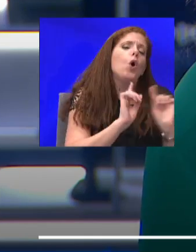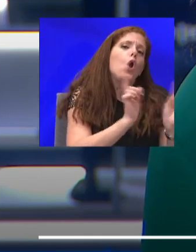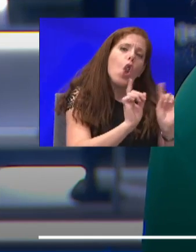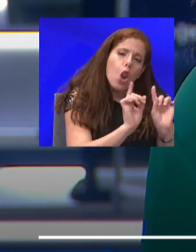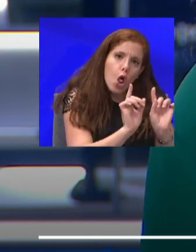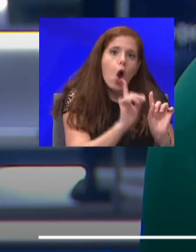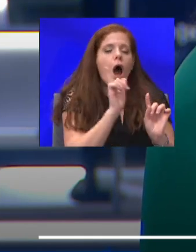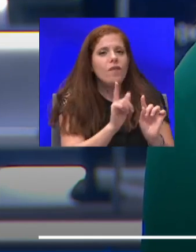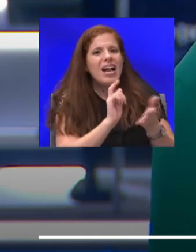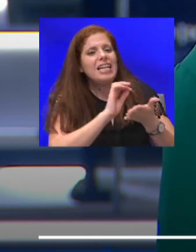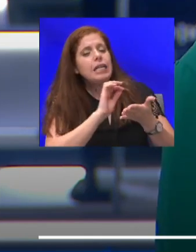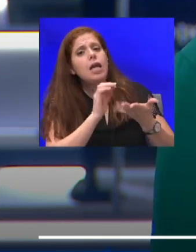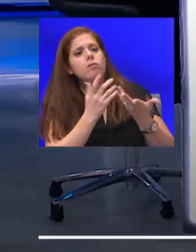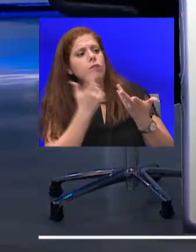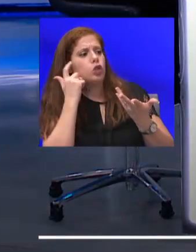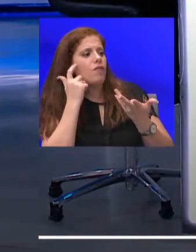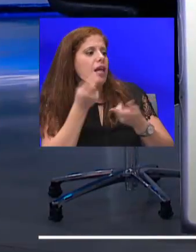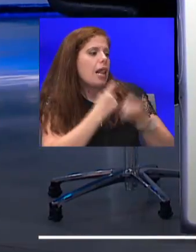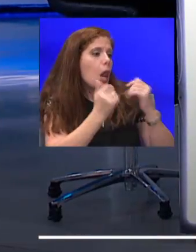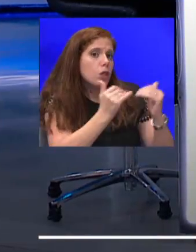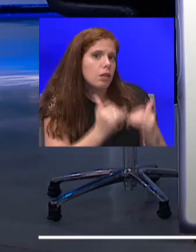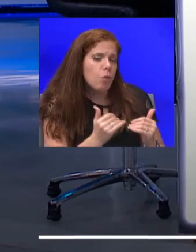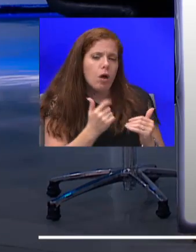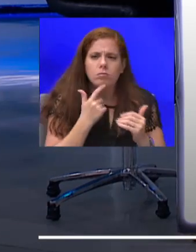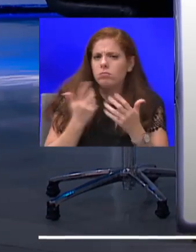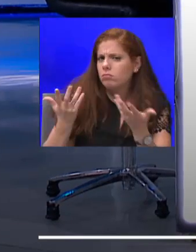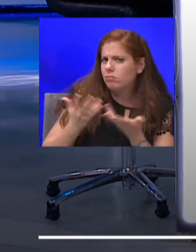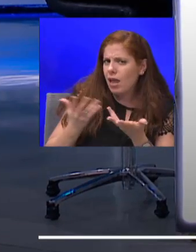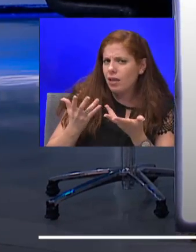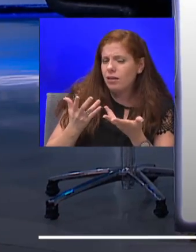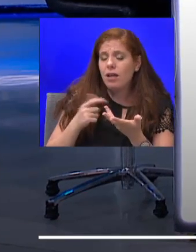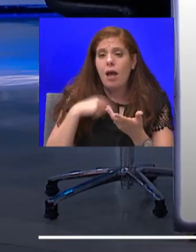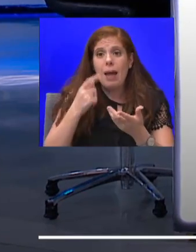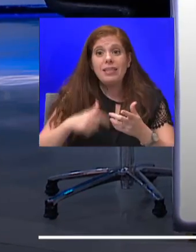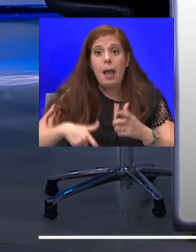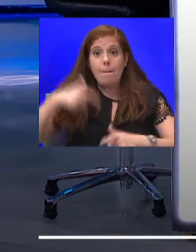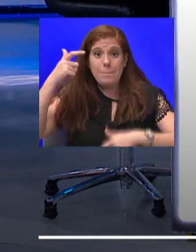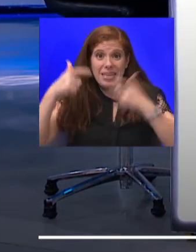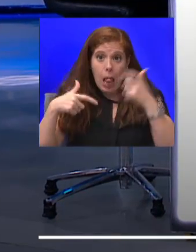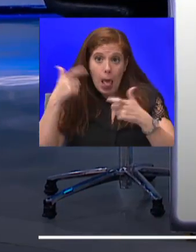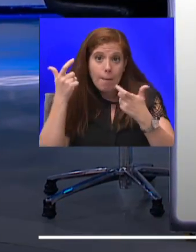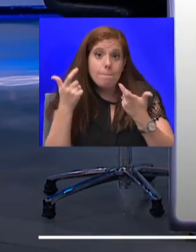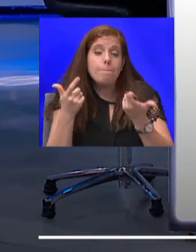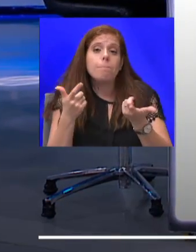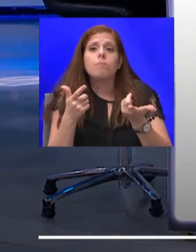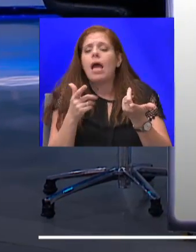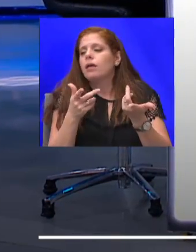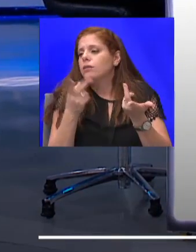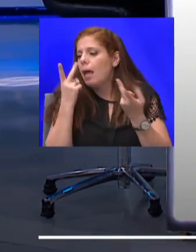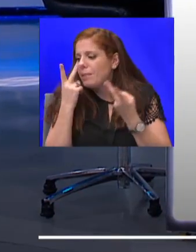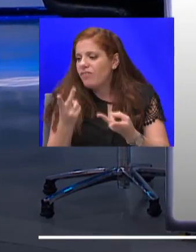נמוכה. איך? איך למשל? אמרתי למגדלים. אוקיי. יש שני היבטים. יש היבט הפיזי שככל שהעלויות